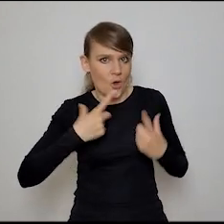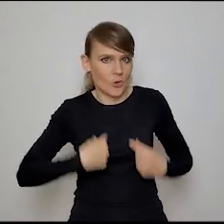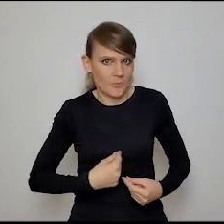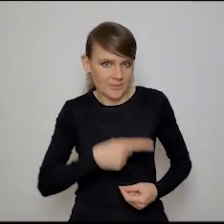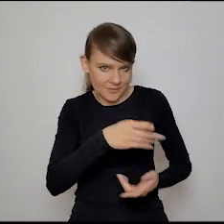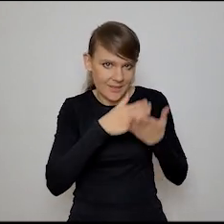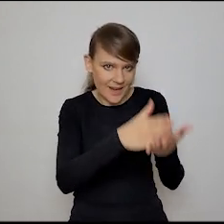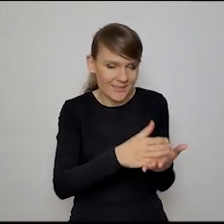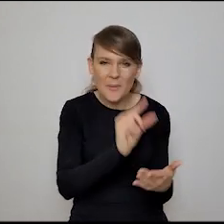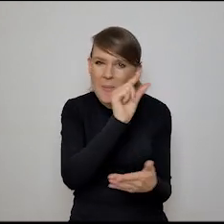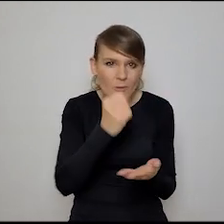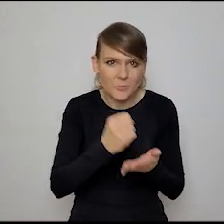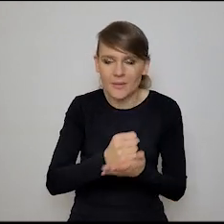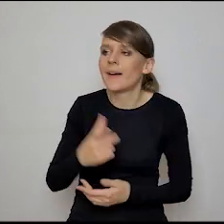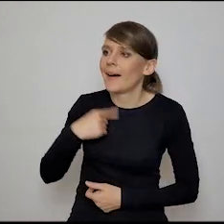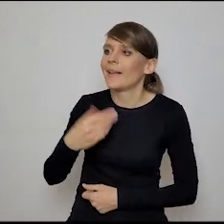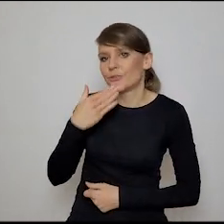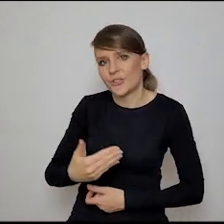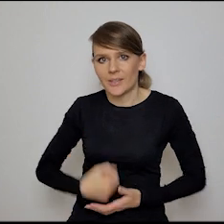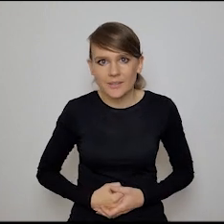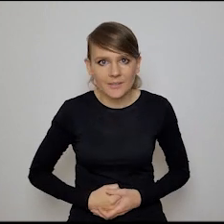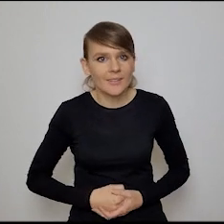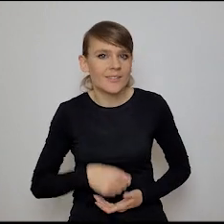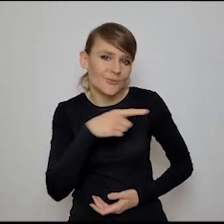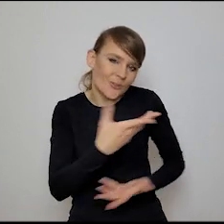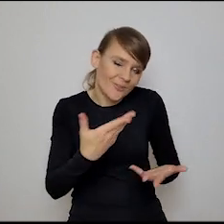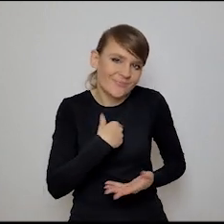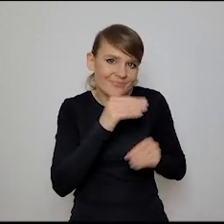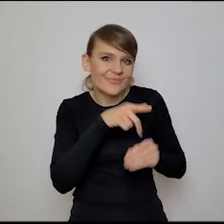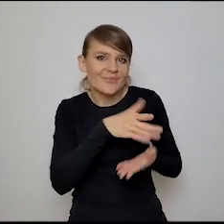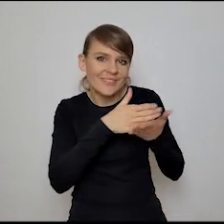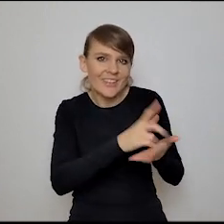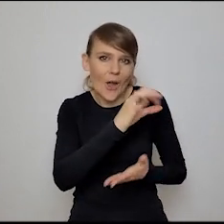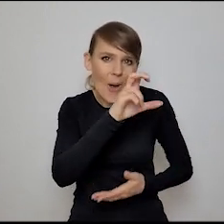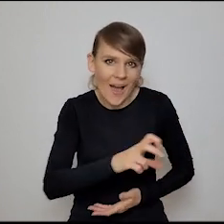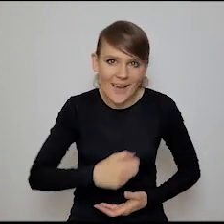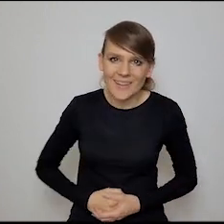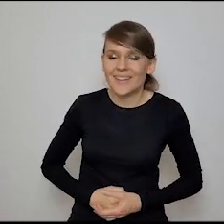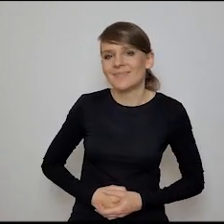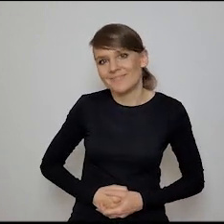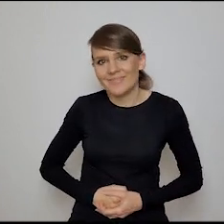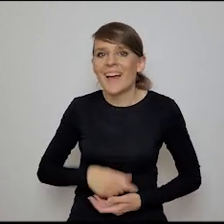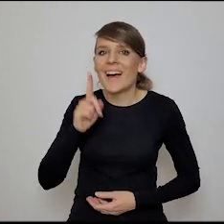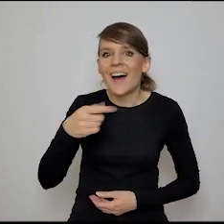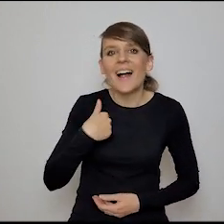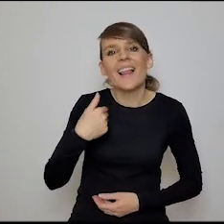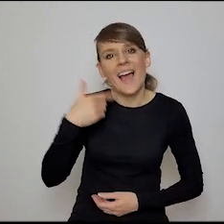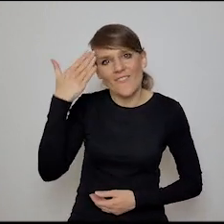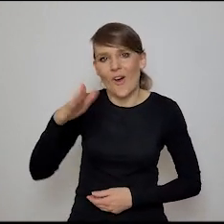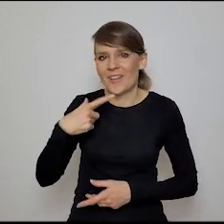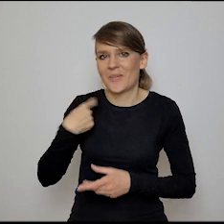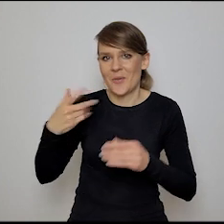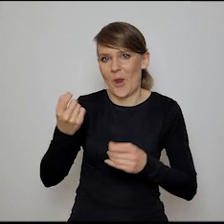No dzięki. małą rzecz. Takie, wiesz, to takie kołczu, kołczu, nie? Bardziej mnie jednak interesuje redukcja.